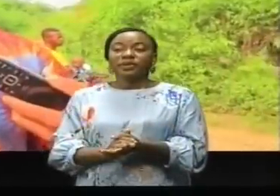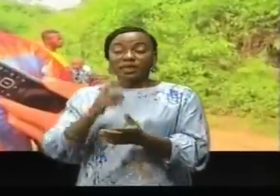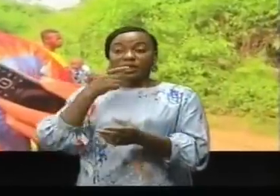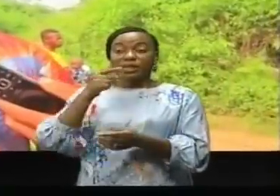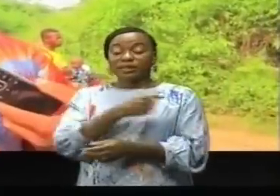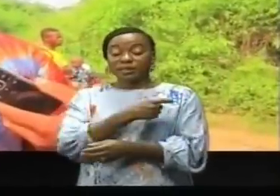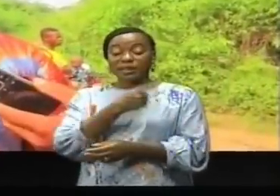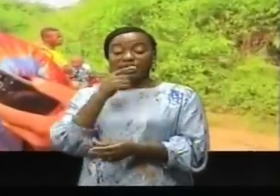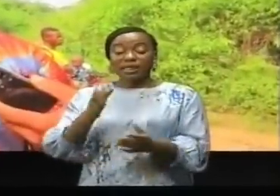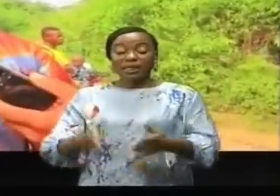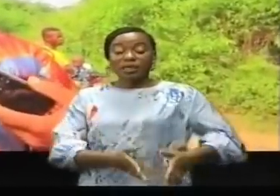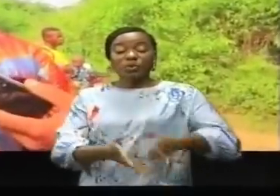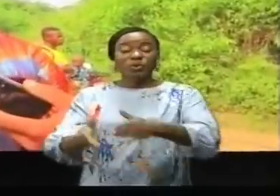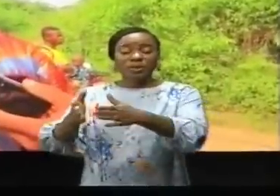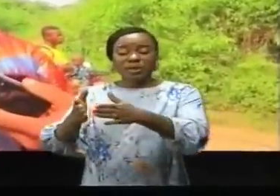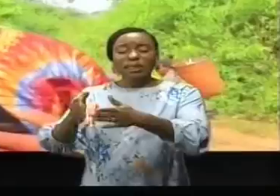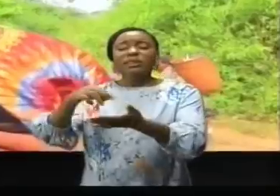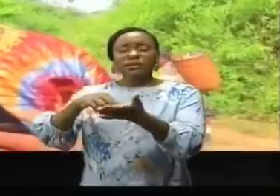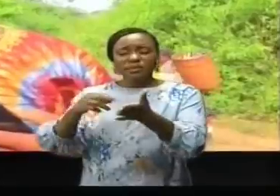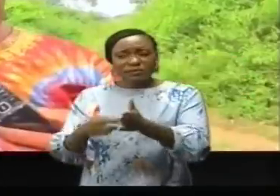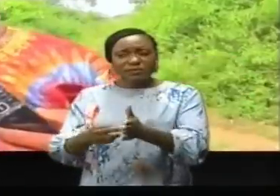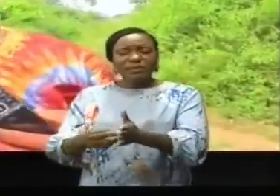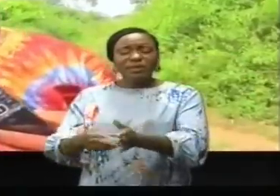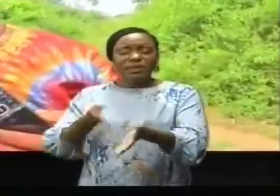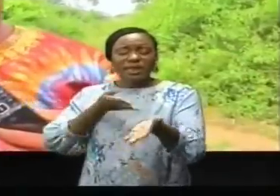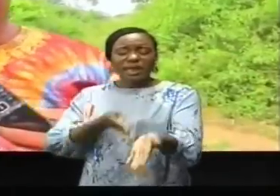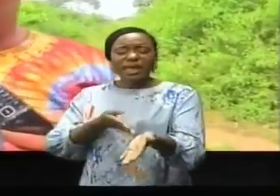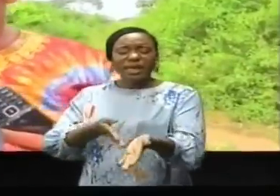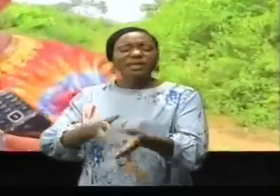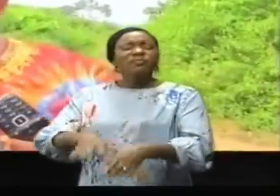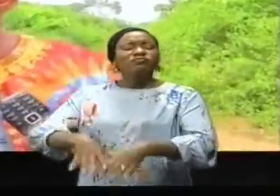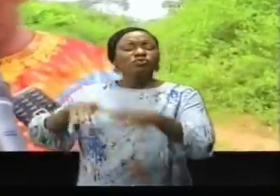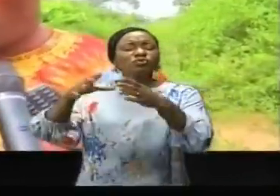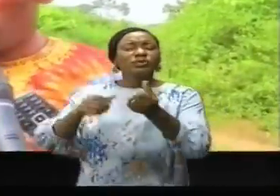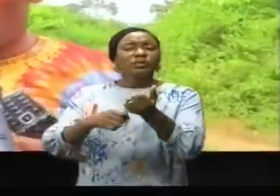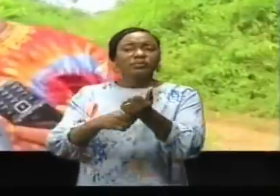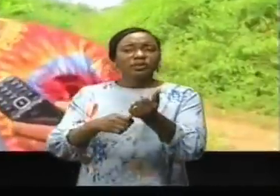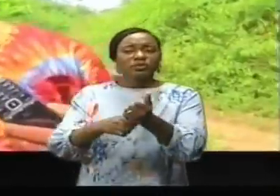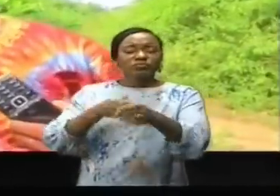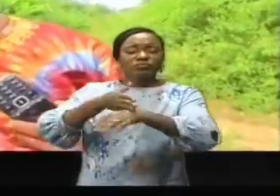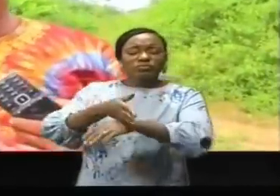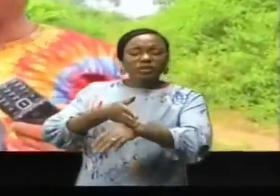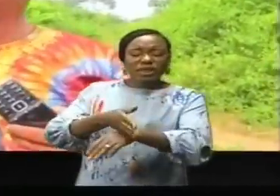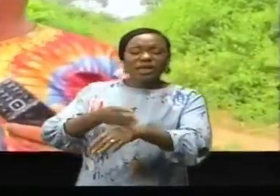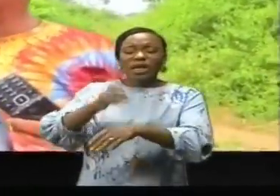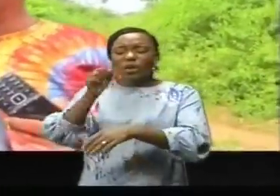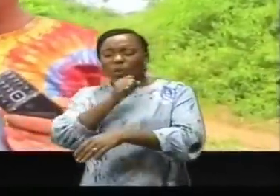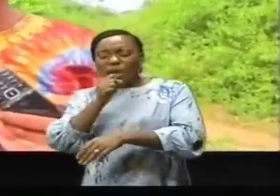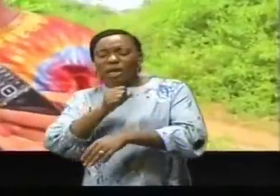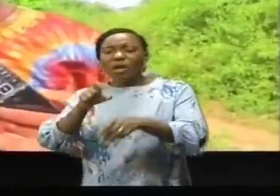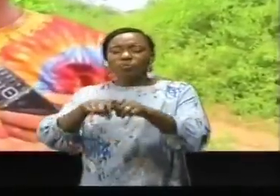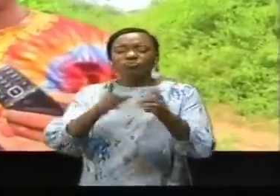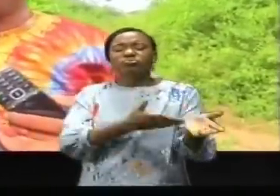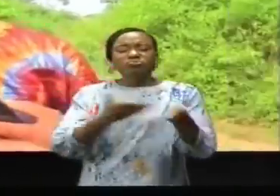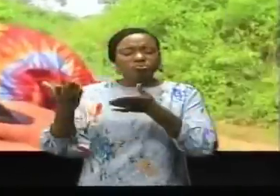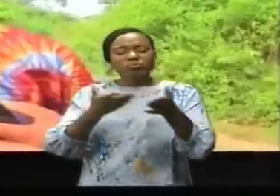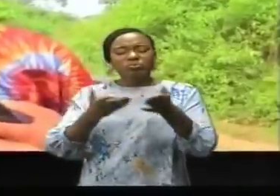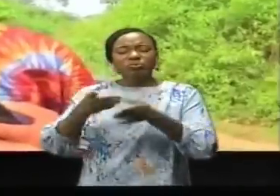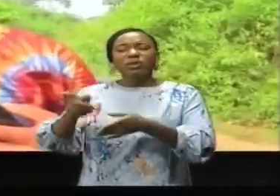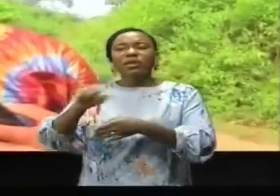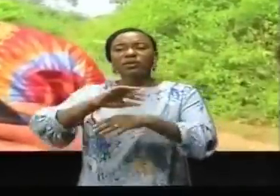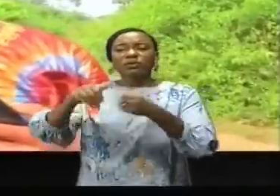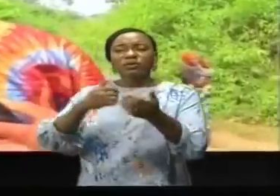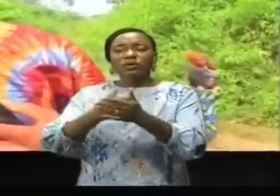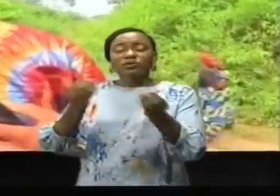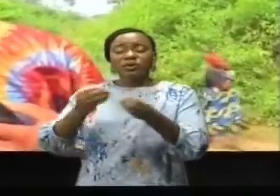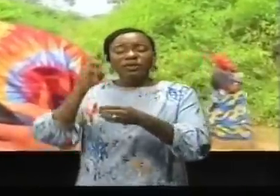qui nourrit les autochtones par des poissons, des animaux, des chikwangs et presque tous les aliments. La raison